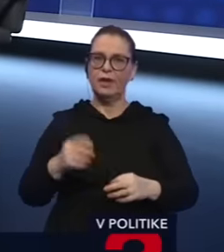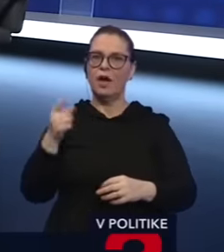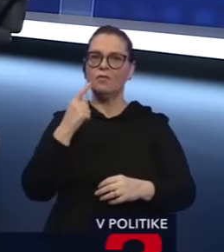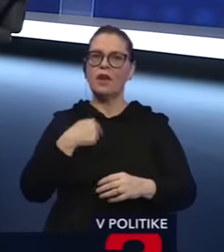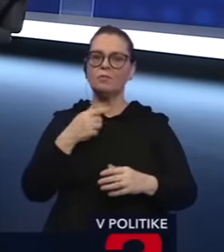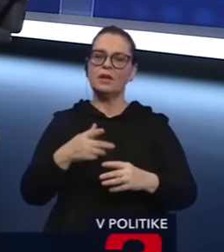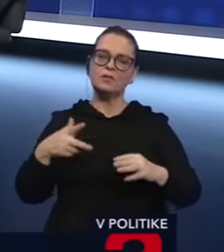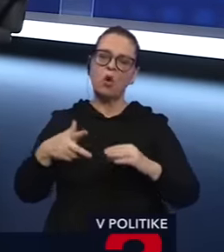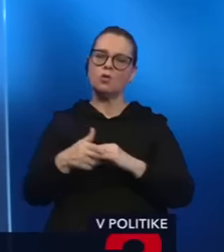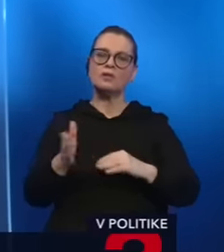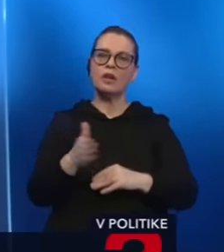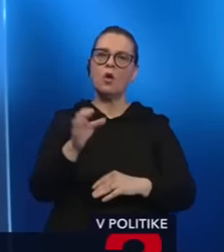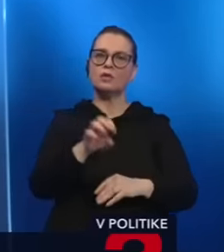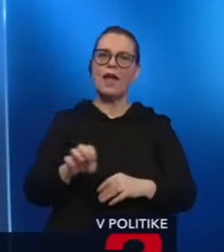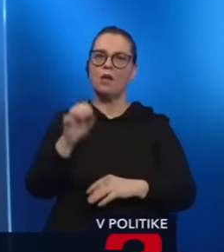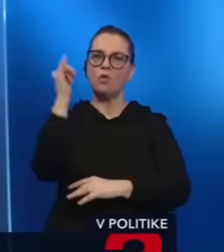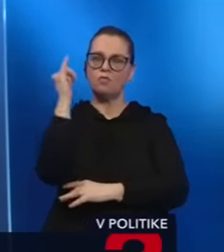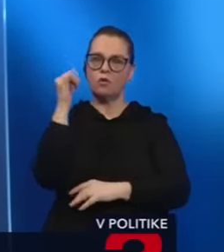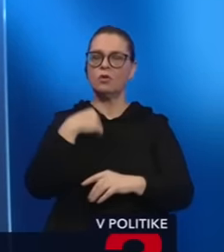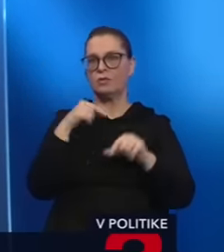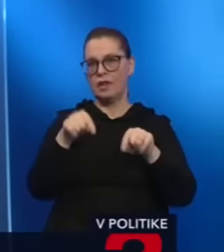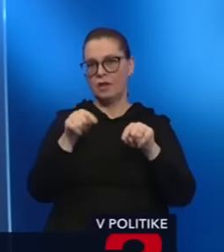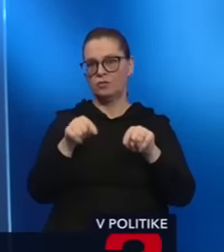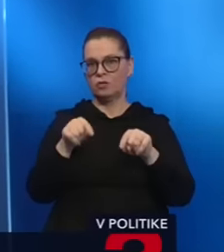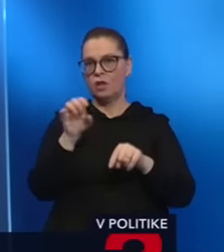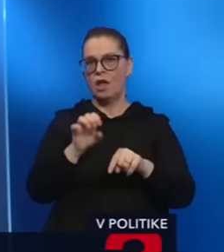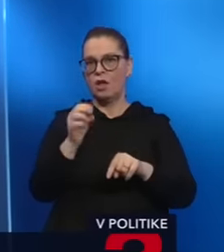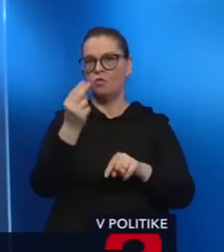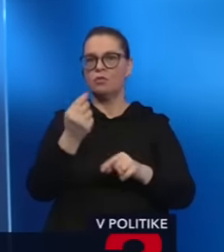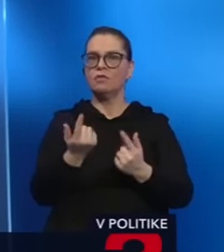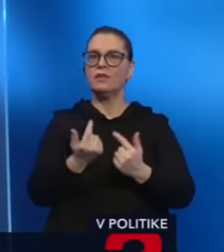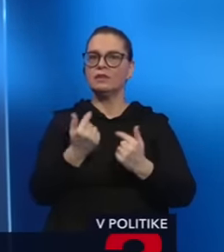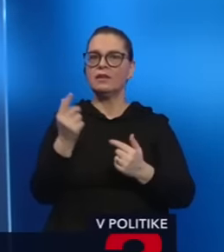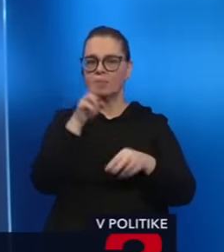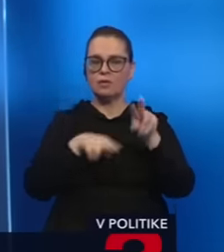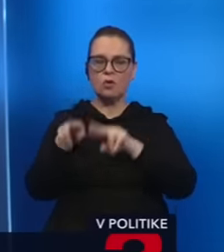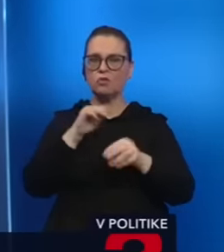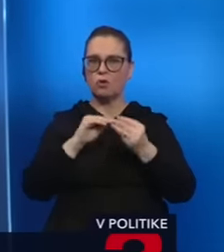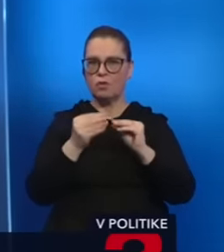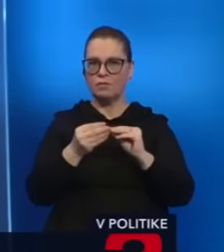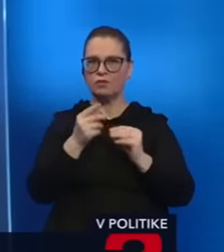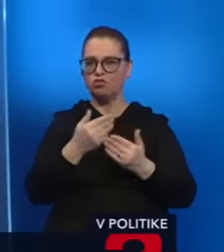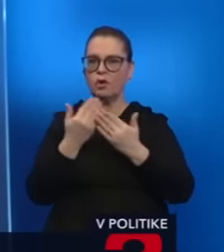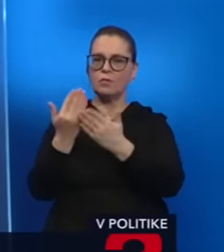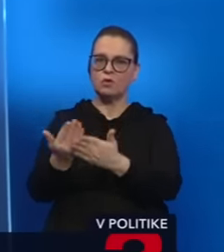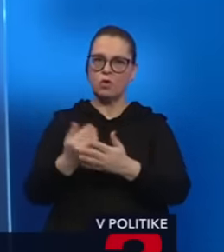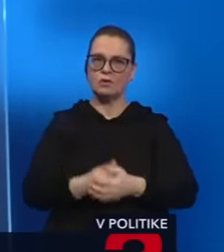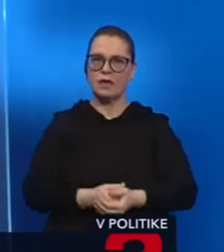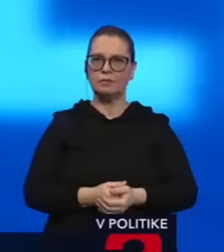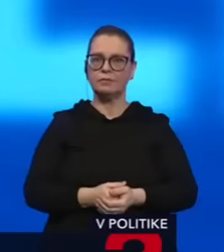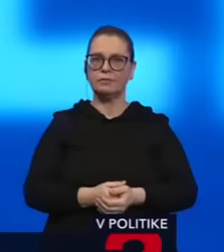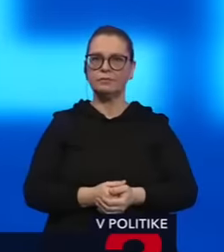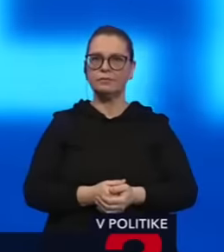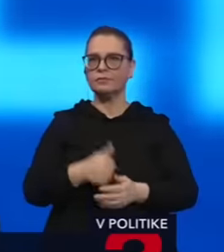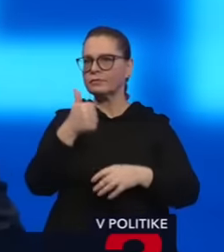odrezali do eurofondov. Aspoň aj toto cesto chcem Európsku úniu vyzvať, nech si aspoň preverujú tie veci, ktoré tam nosia. To, čo chcem povedať... Jedna